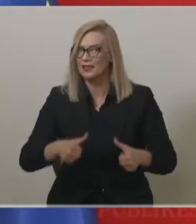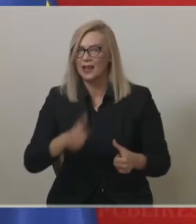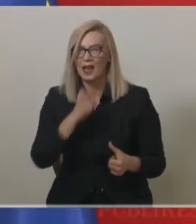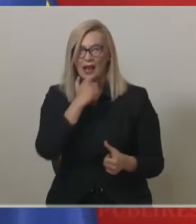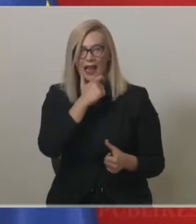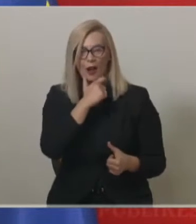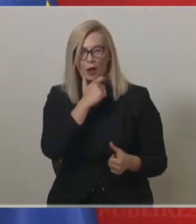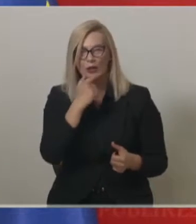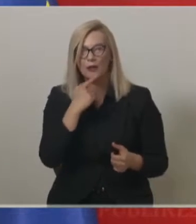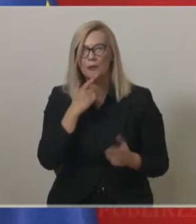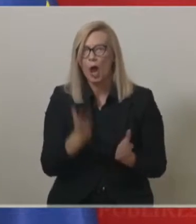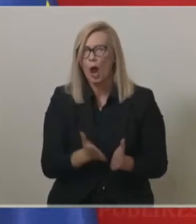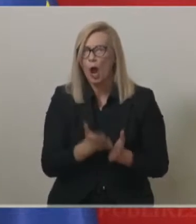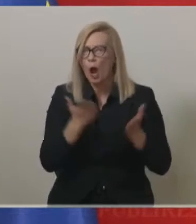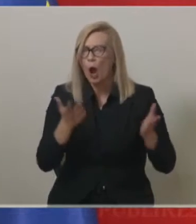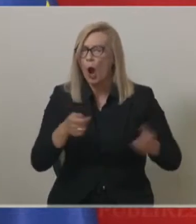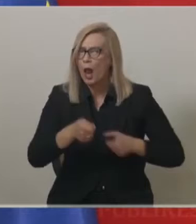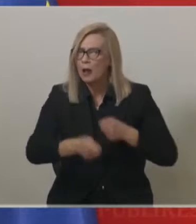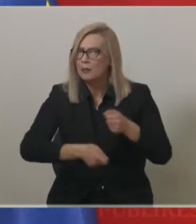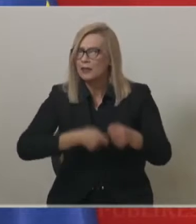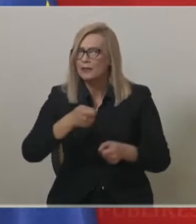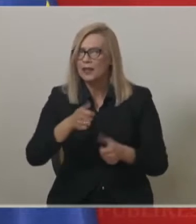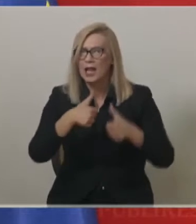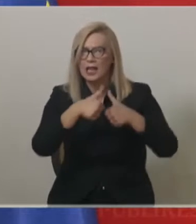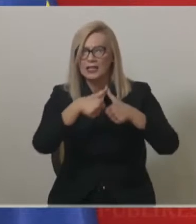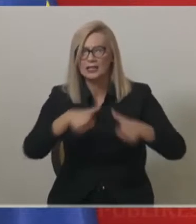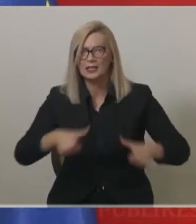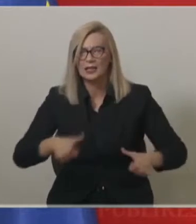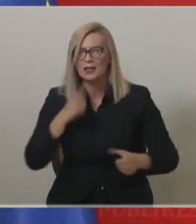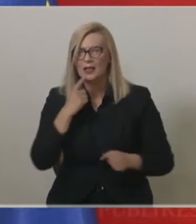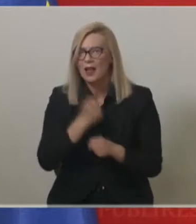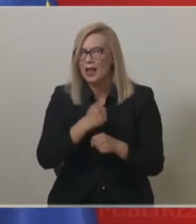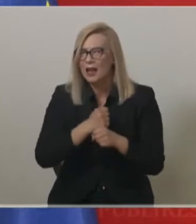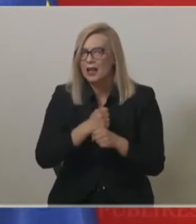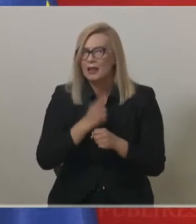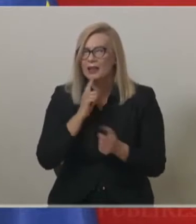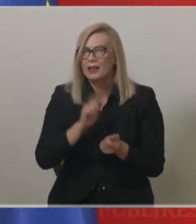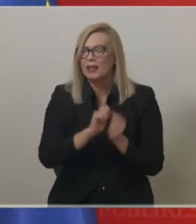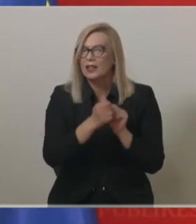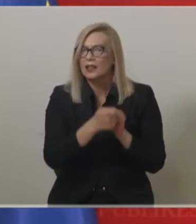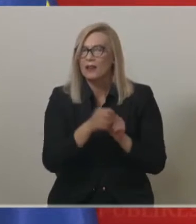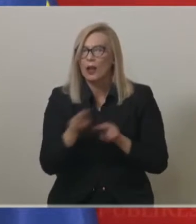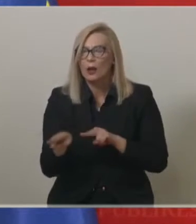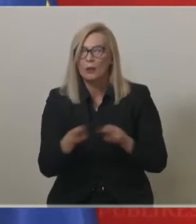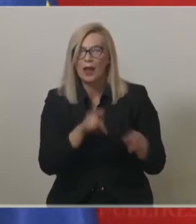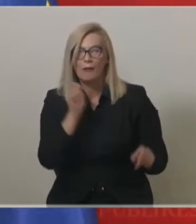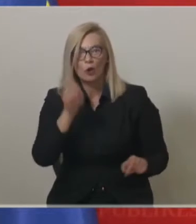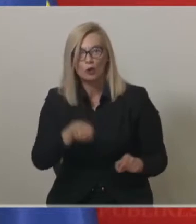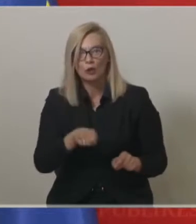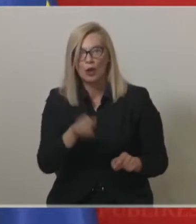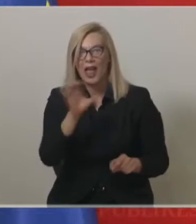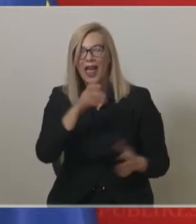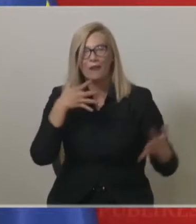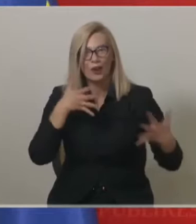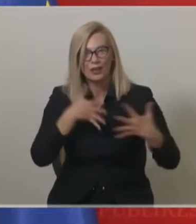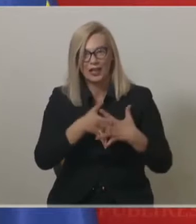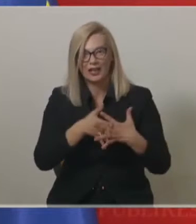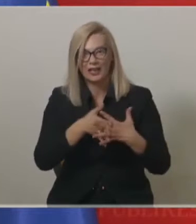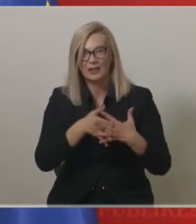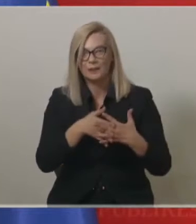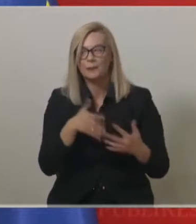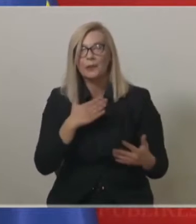економијата, капиталните инвестиции, системската функционалност и реформите во правосудството и евроинтеграциите.